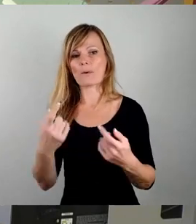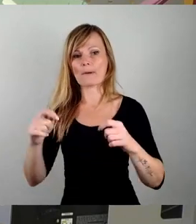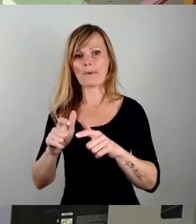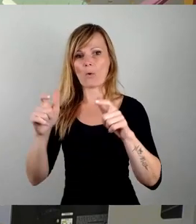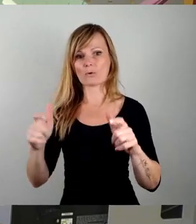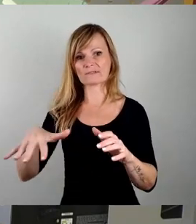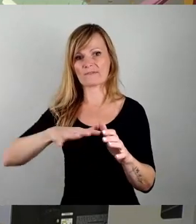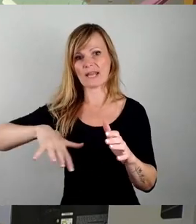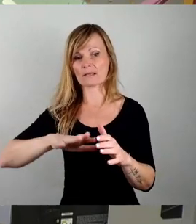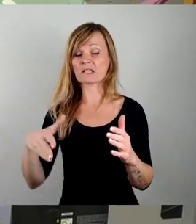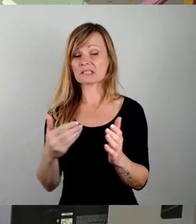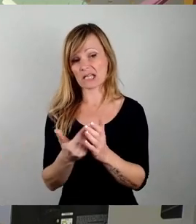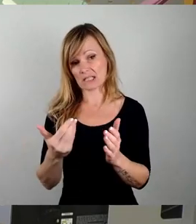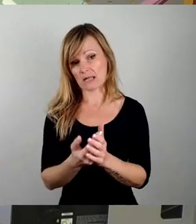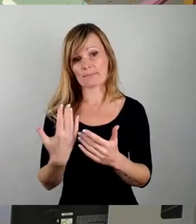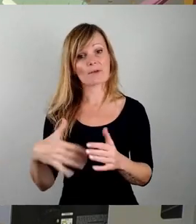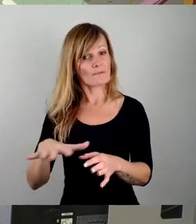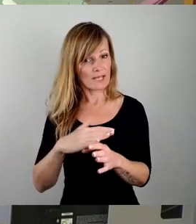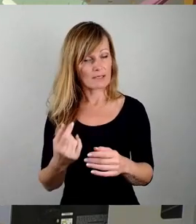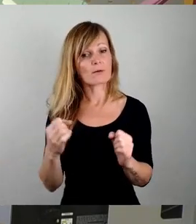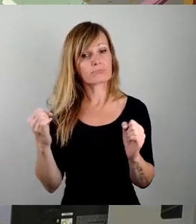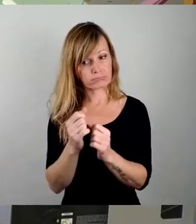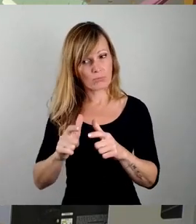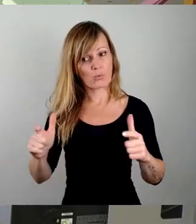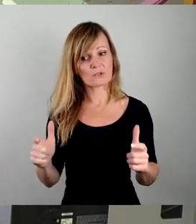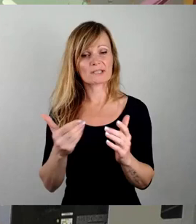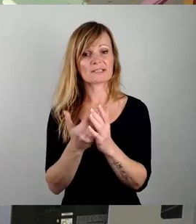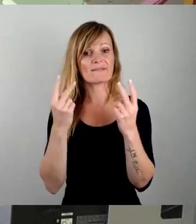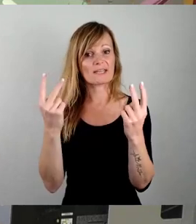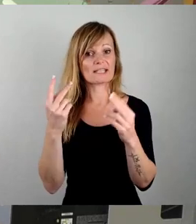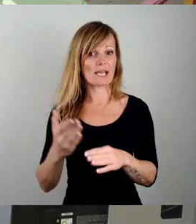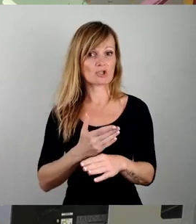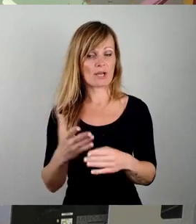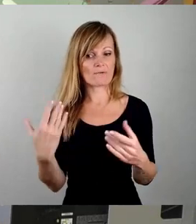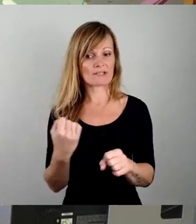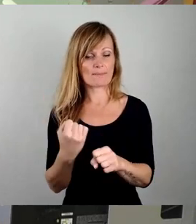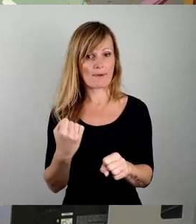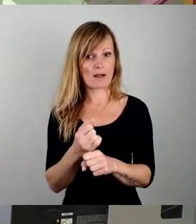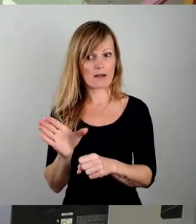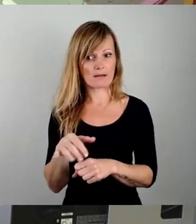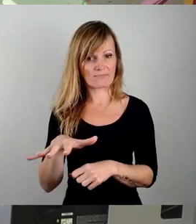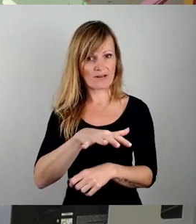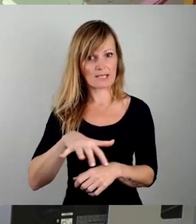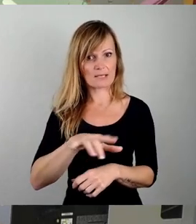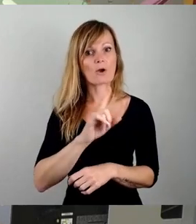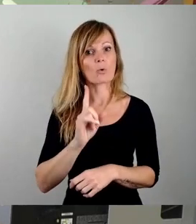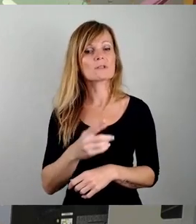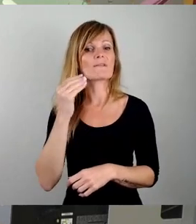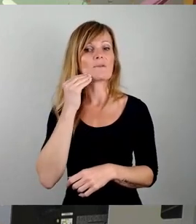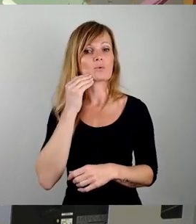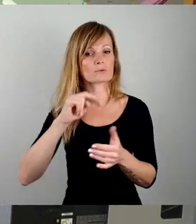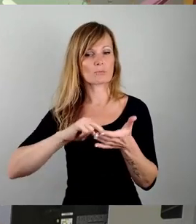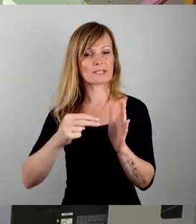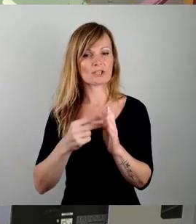wesentliche Fläche und deswegen ist es hier auch eine wichtige Entscheidung. Und es ist eine wohnungspolitische Entscheidung und nicht eine